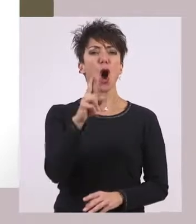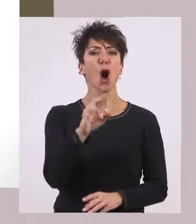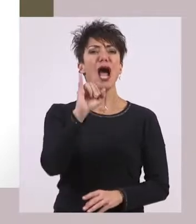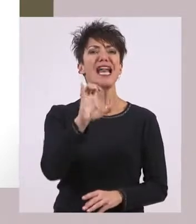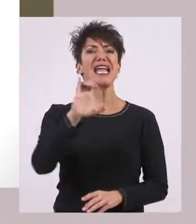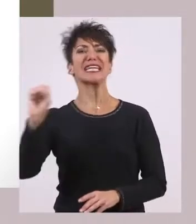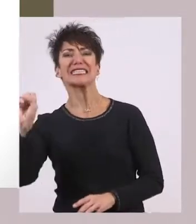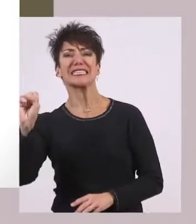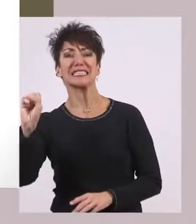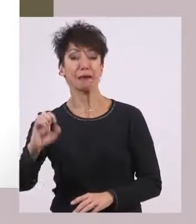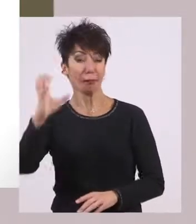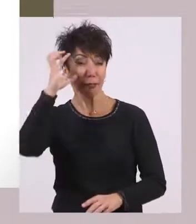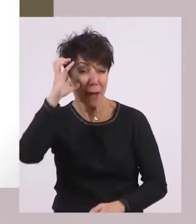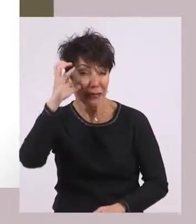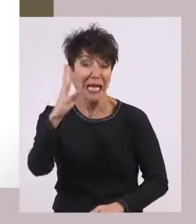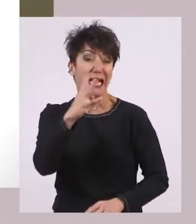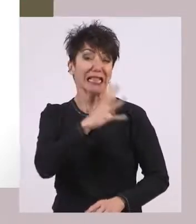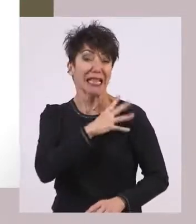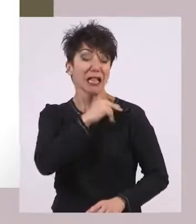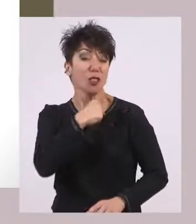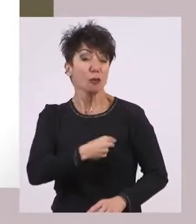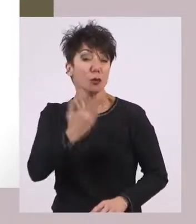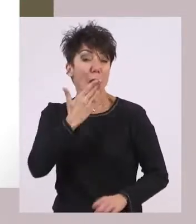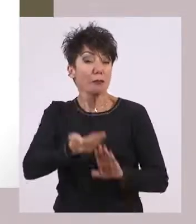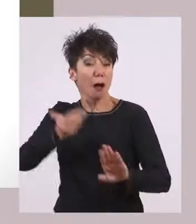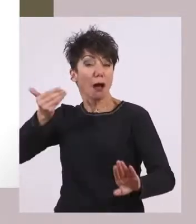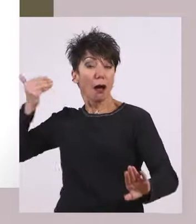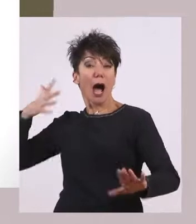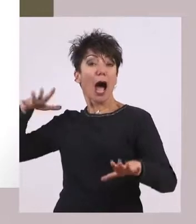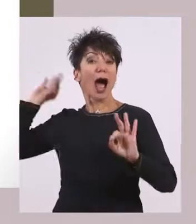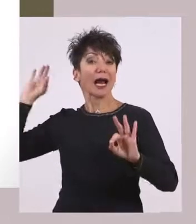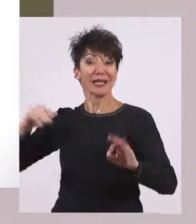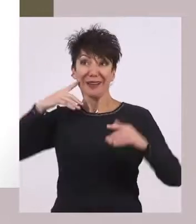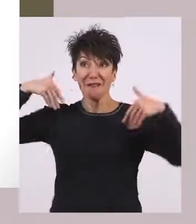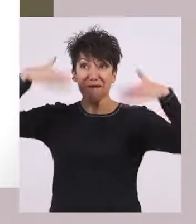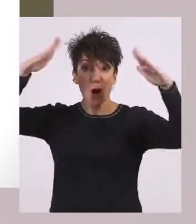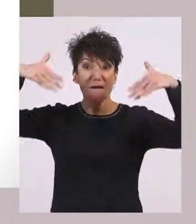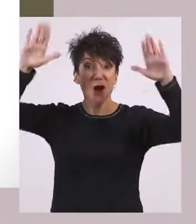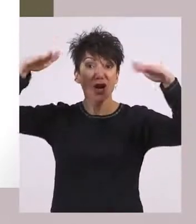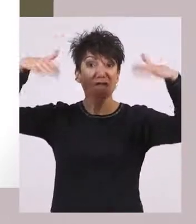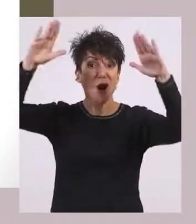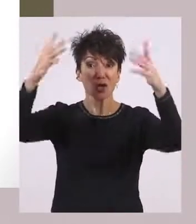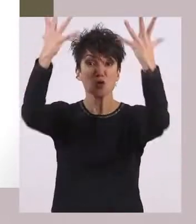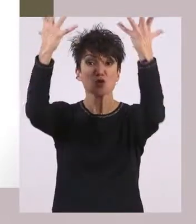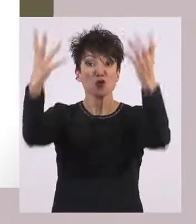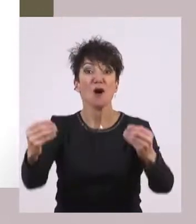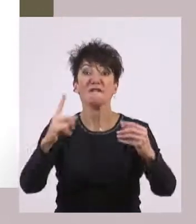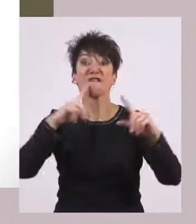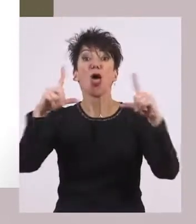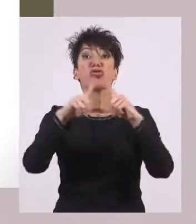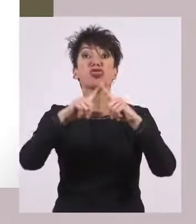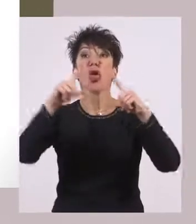της ιστορίας της Τετάρτης Δημοτικού. Οι δωρείς κατεβήκανε από τα βόρεια της Ελλάδας και